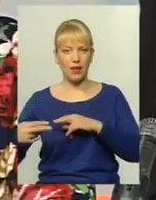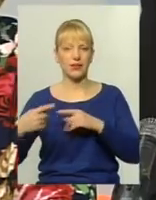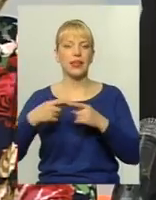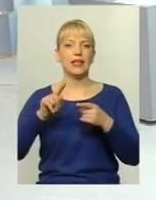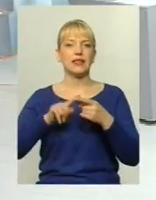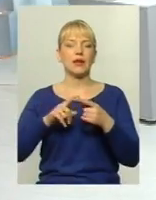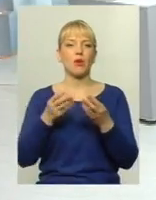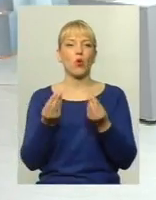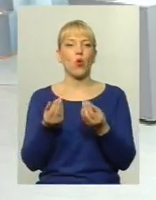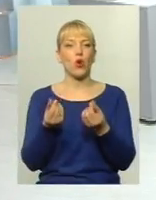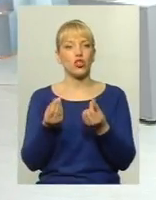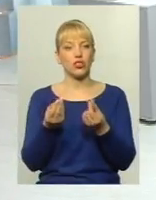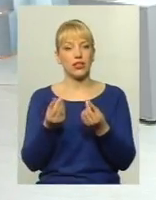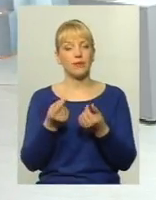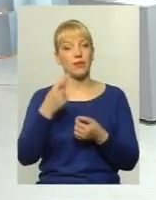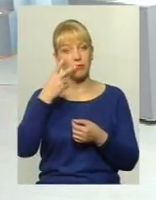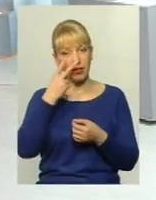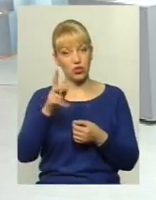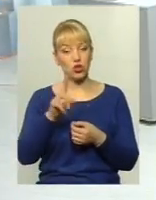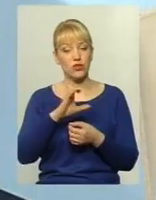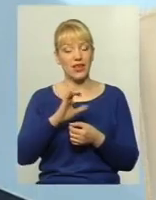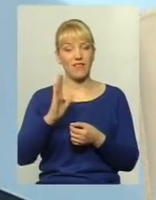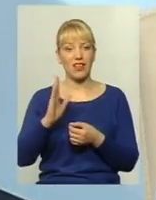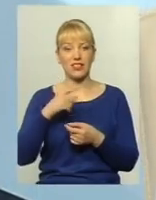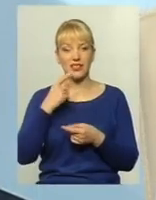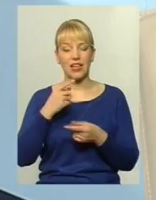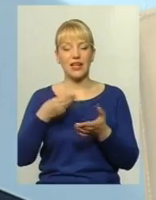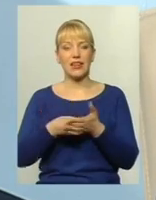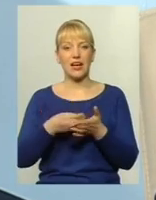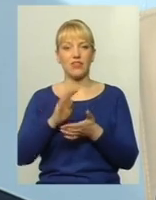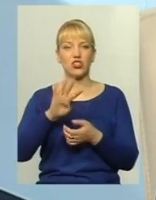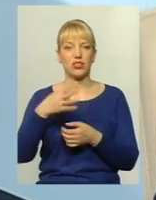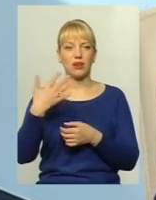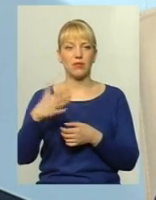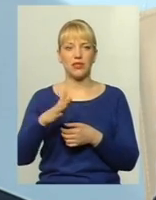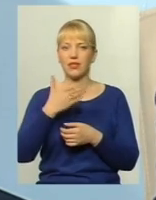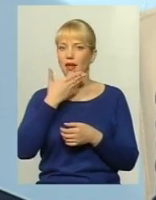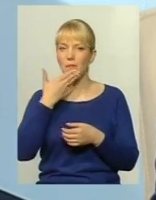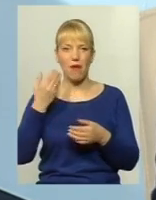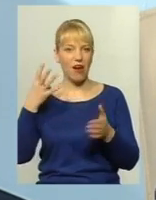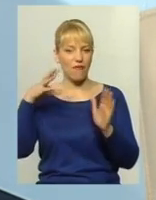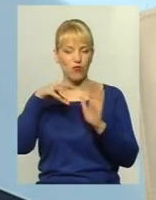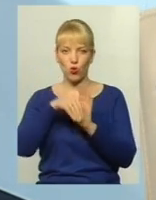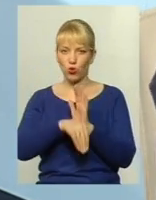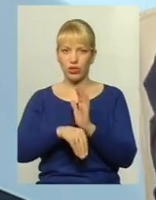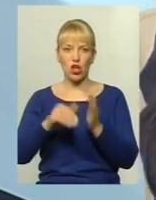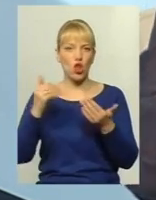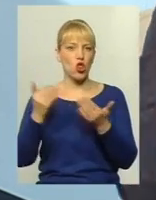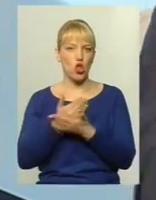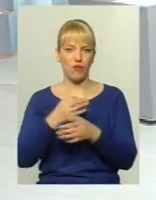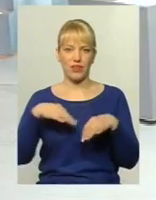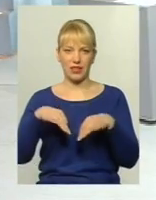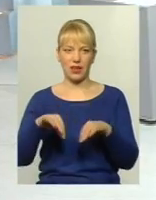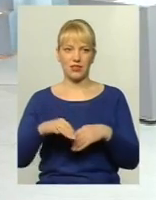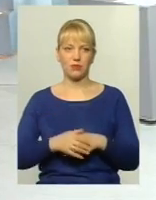Ви бачите, Сергій Валерійць сказав, що в терифі 4,50 не закладено оновлення рухомого складу. Далі ми про це поговоримо,